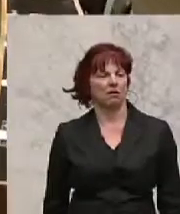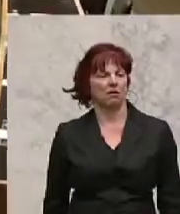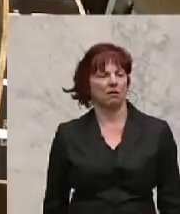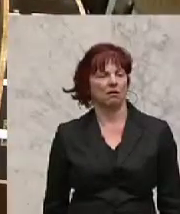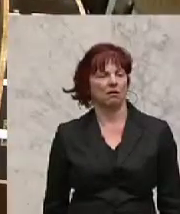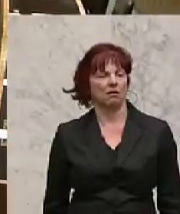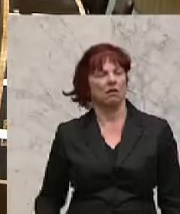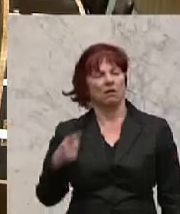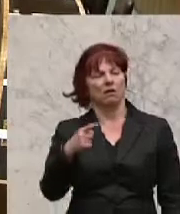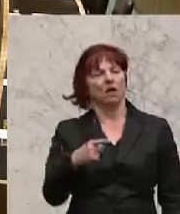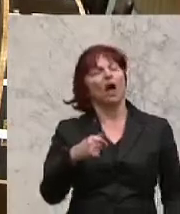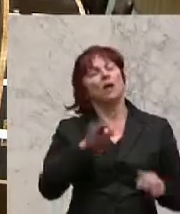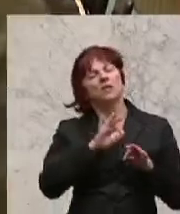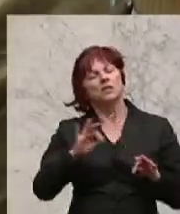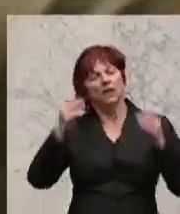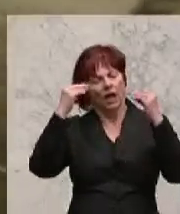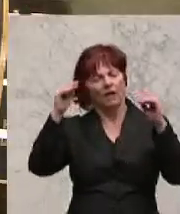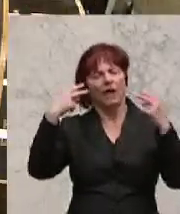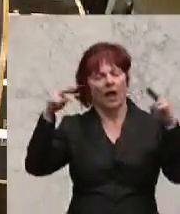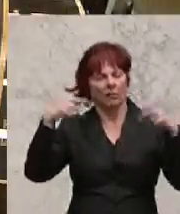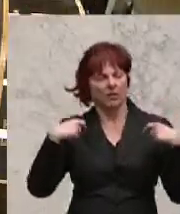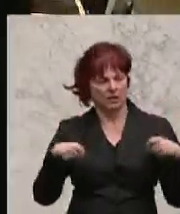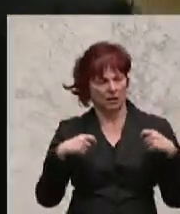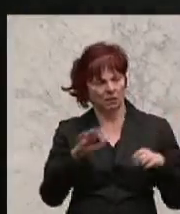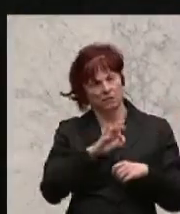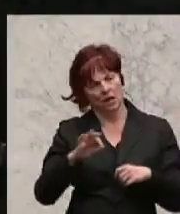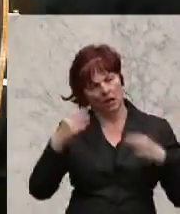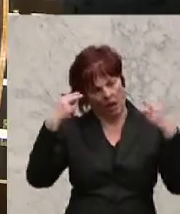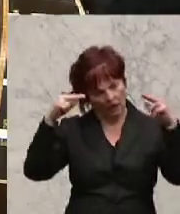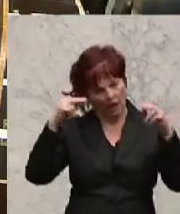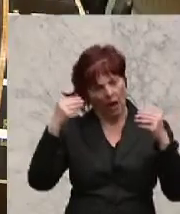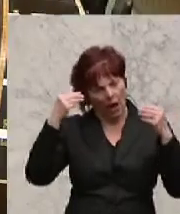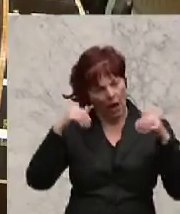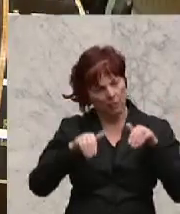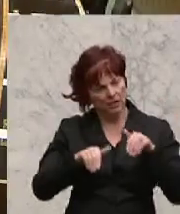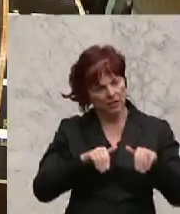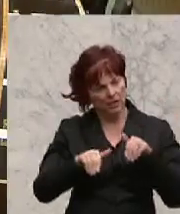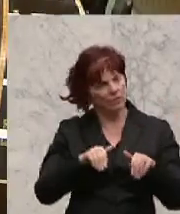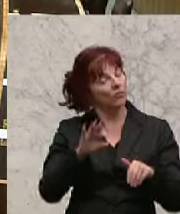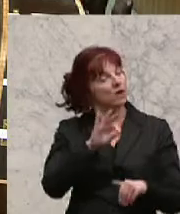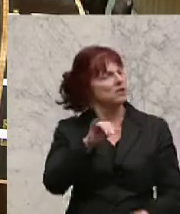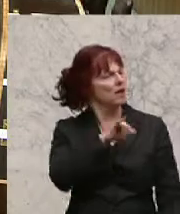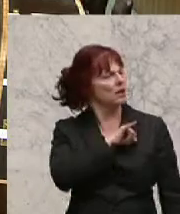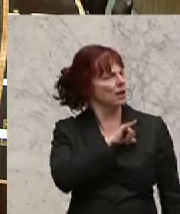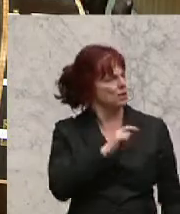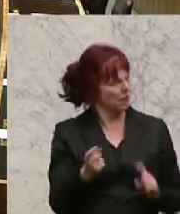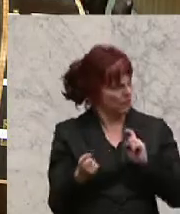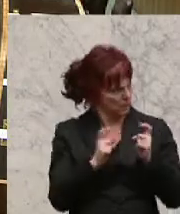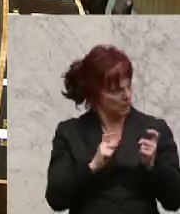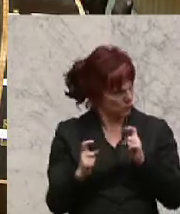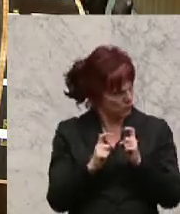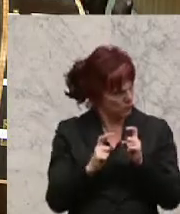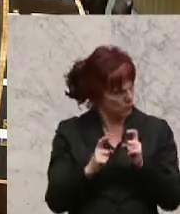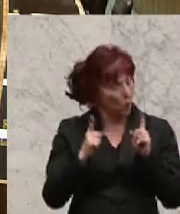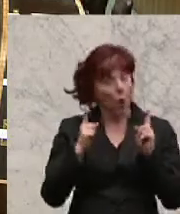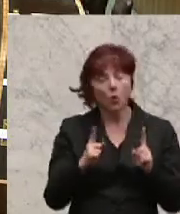Sehr geehrter Herr Präsident, sehr geehrter Herr Minister, ja, eine sehr interessante Diskussion, wie ich meine, die man auch nicht so leicht vom